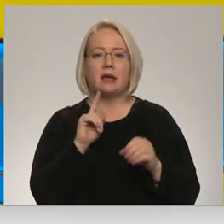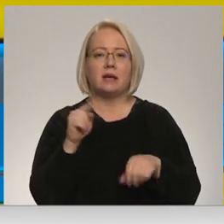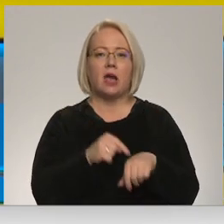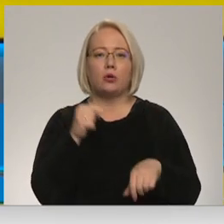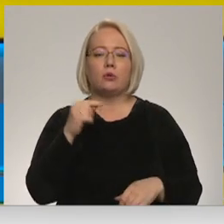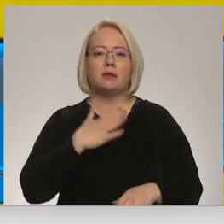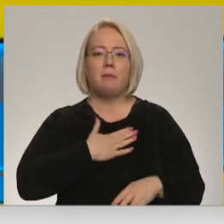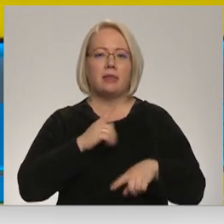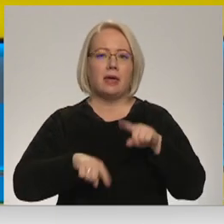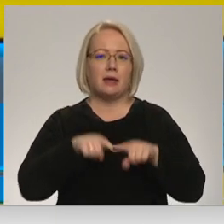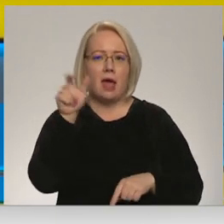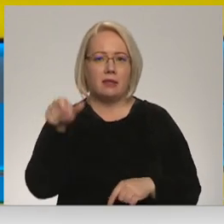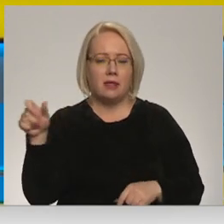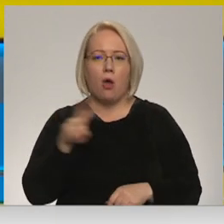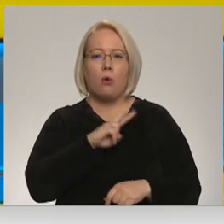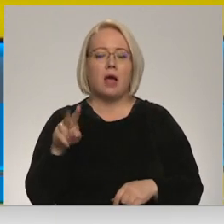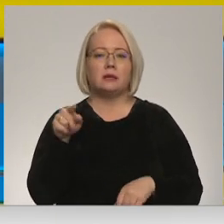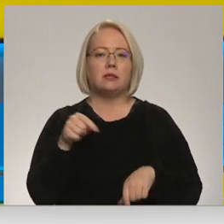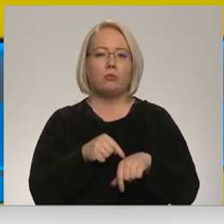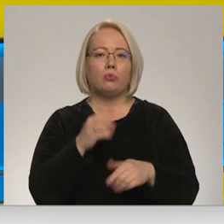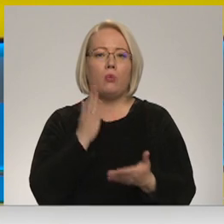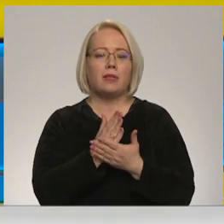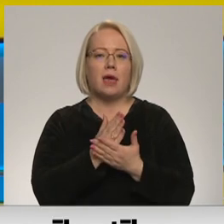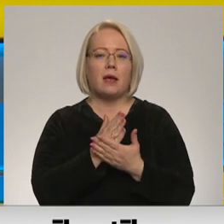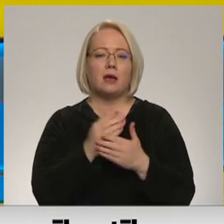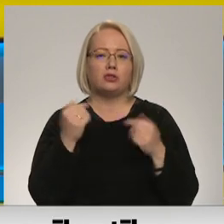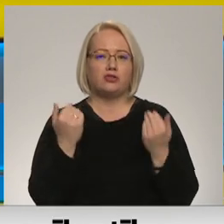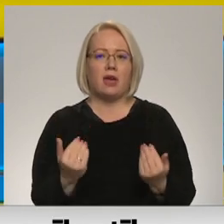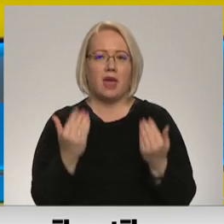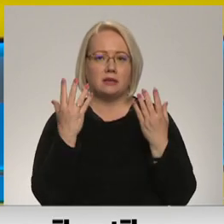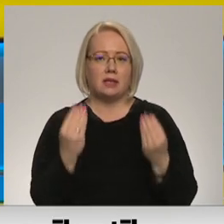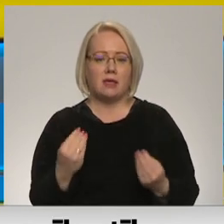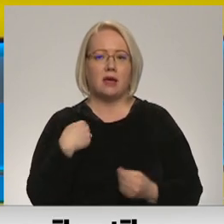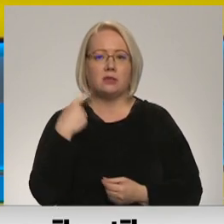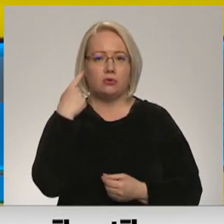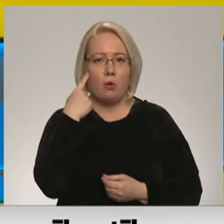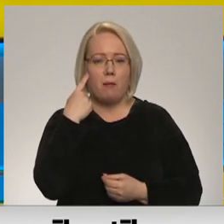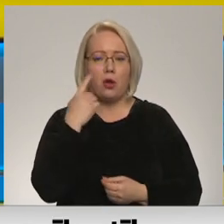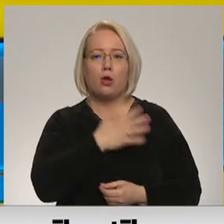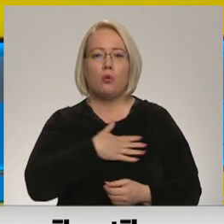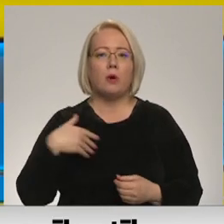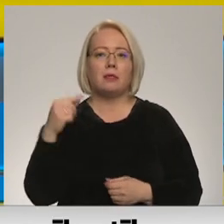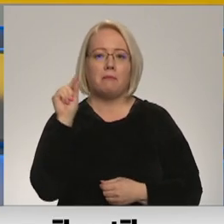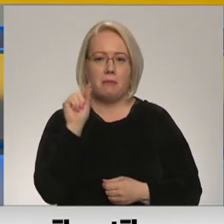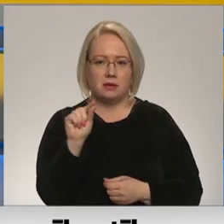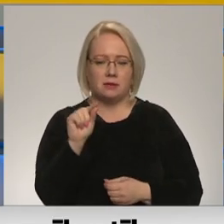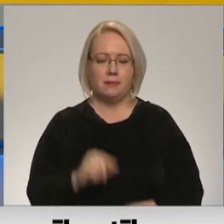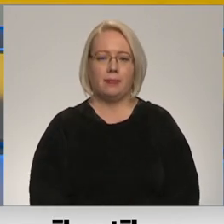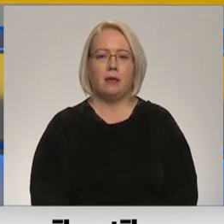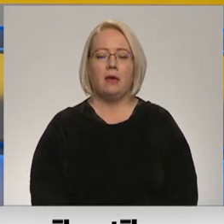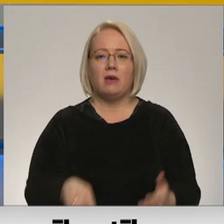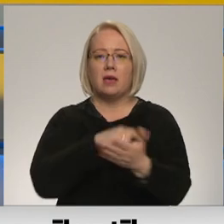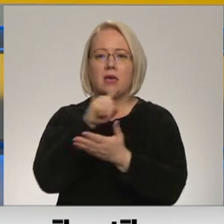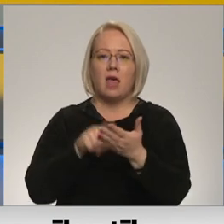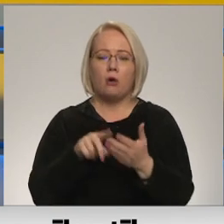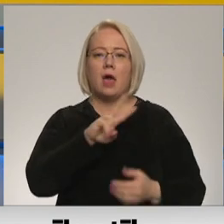jūtas mani radiniekam, kas ar viņiem notiekās par sevi. Šajās dienās, es domāju, ārkārtīgi maz. Kas jums